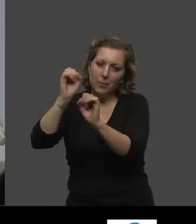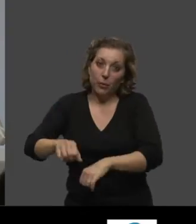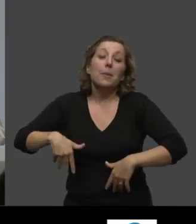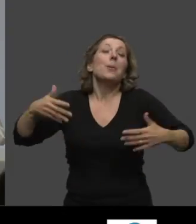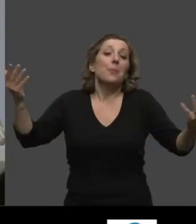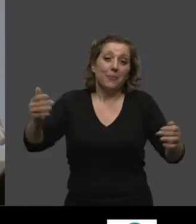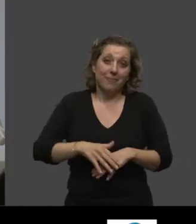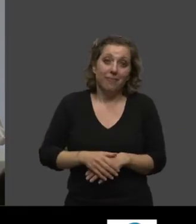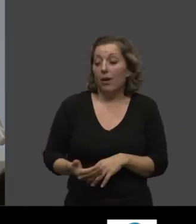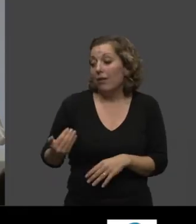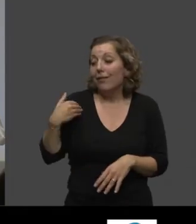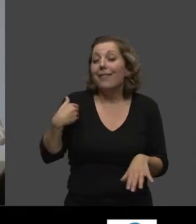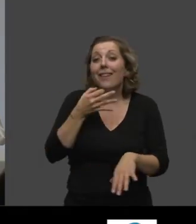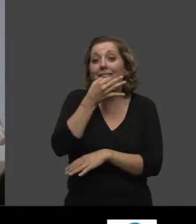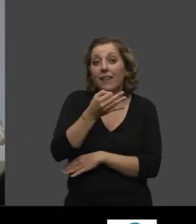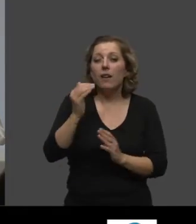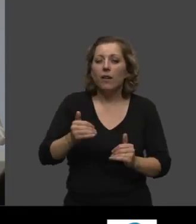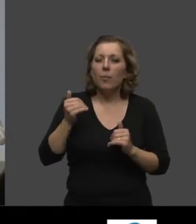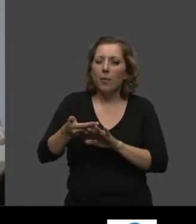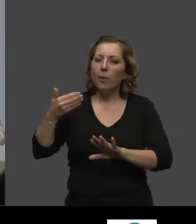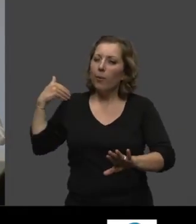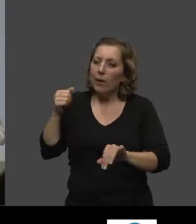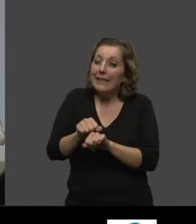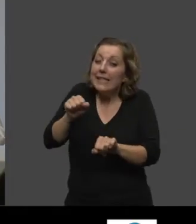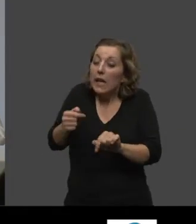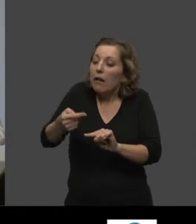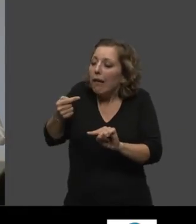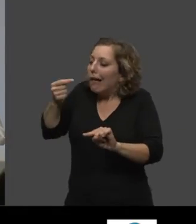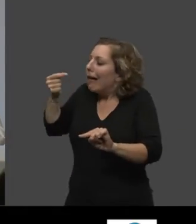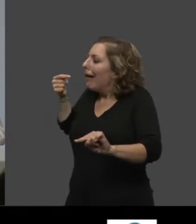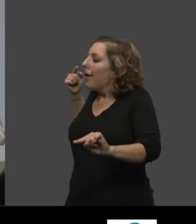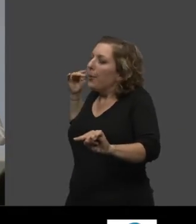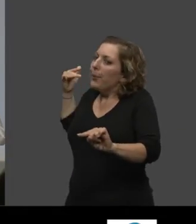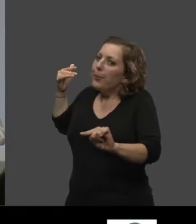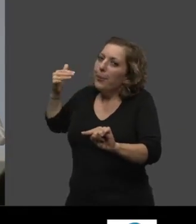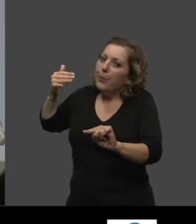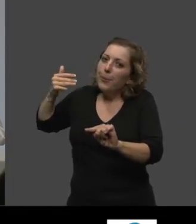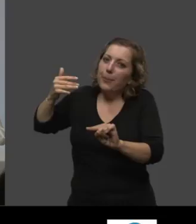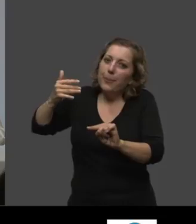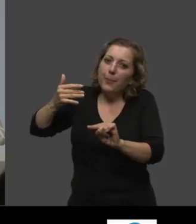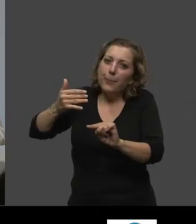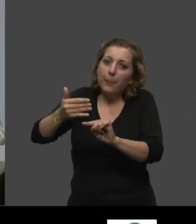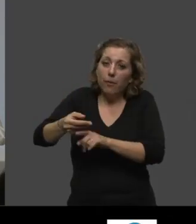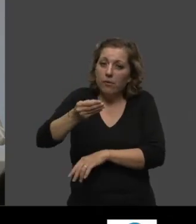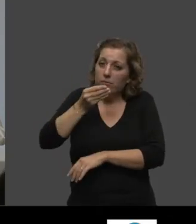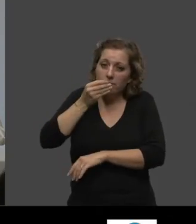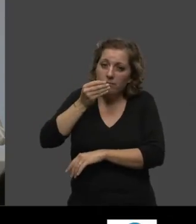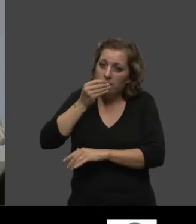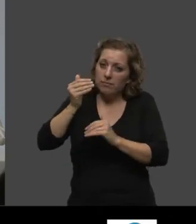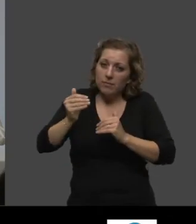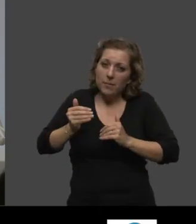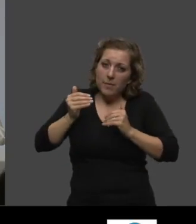Bon, comme je le disais tout à l'heure, ça fait quand même quelques siècles qu'on s'alimente